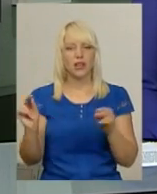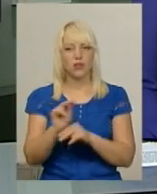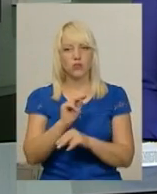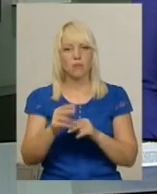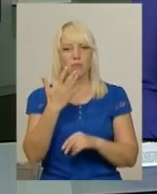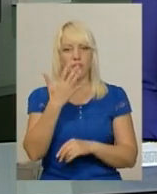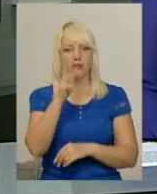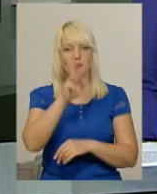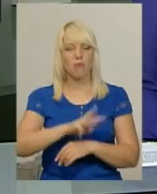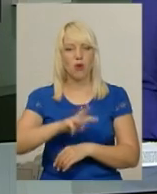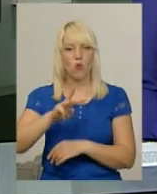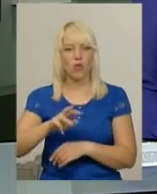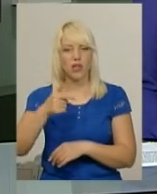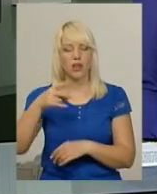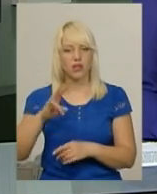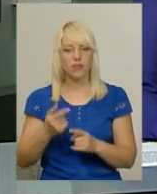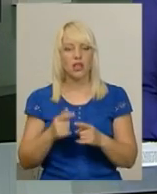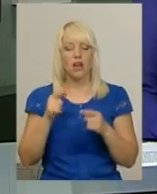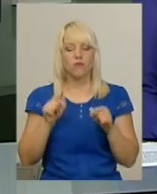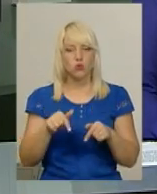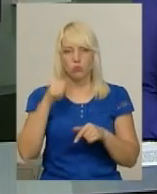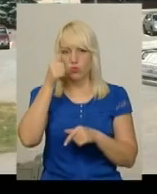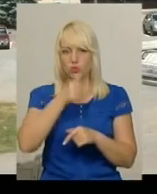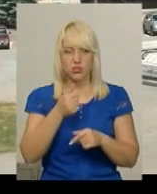року коштів на це у міському бюджеті не передбачено.